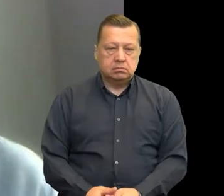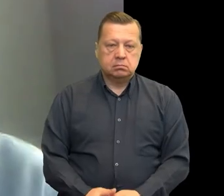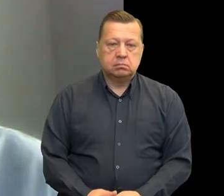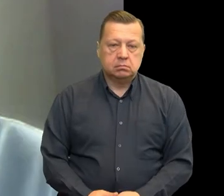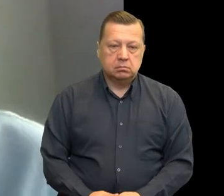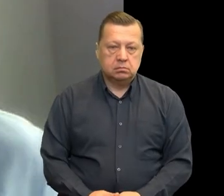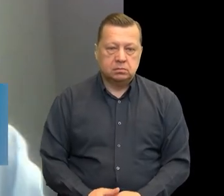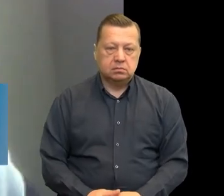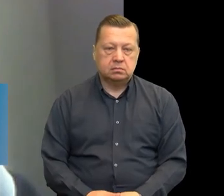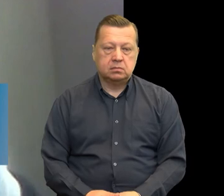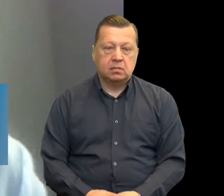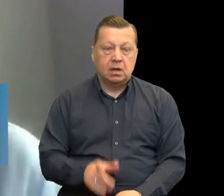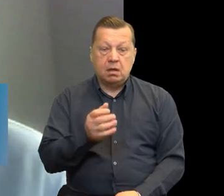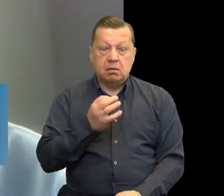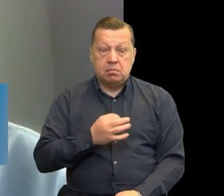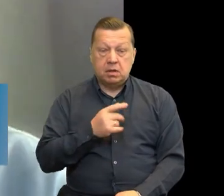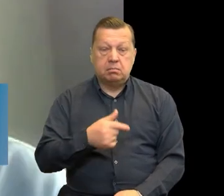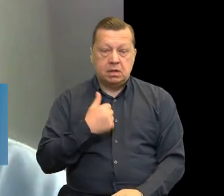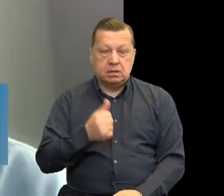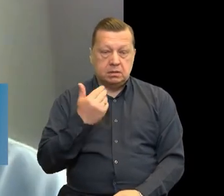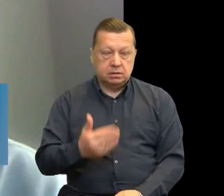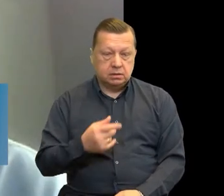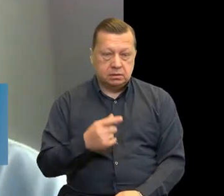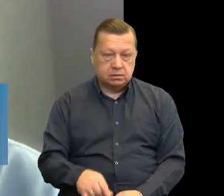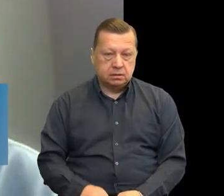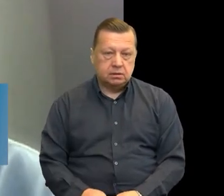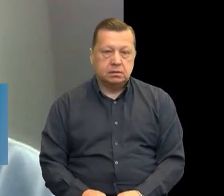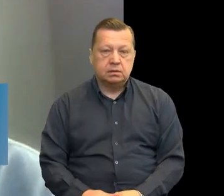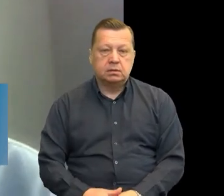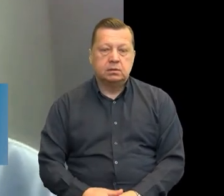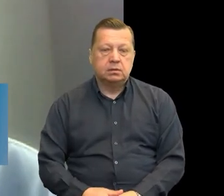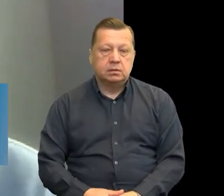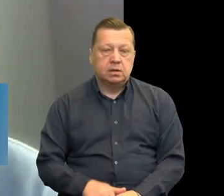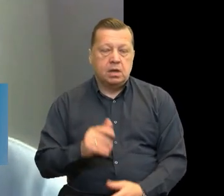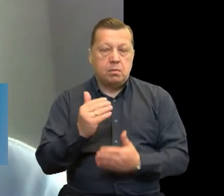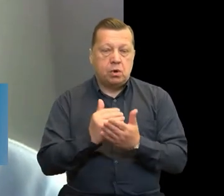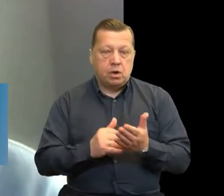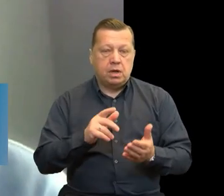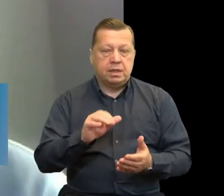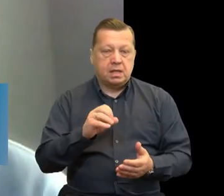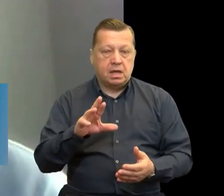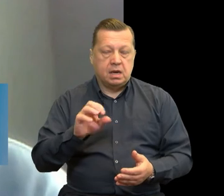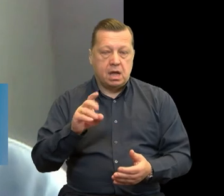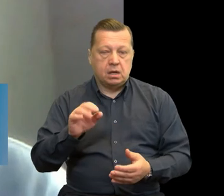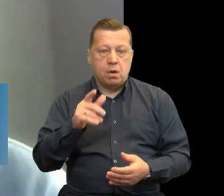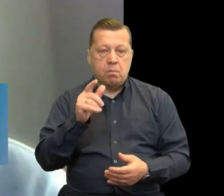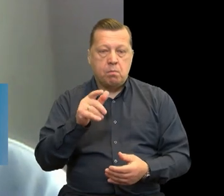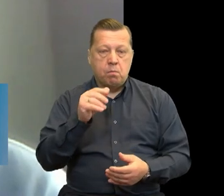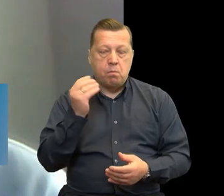Bardzo dziękuję za to pytanie. Małe sprostowanie, bo w programie Interreg Region Morza Bałtyckiego